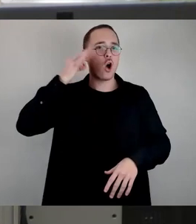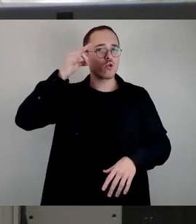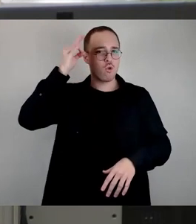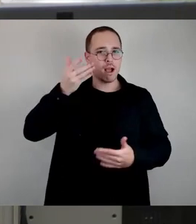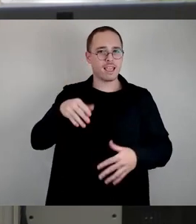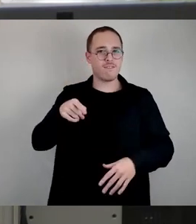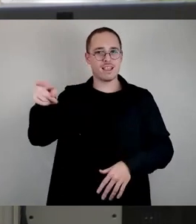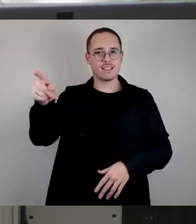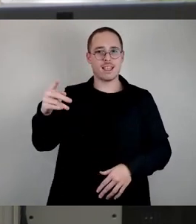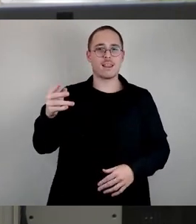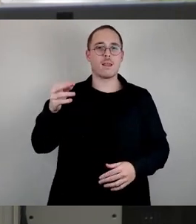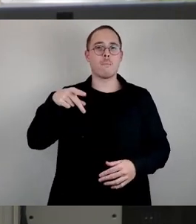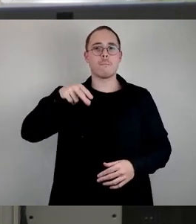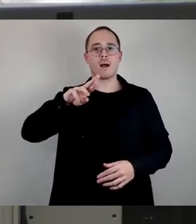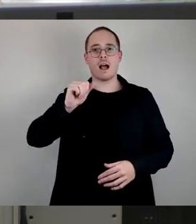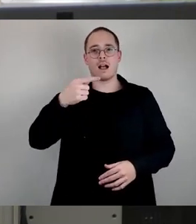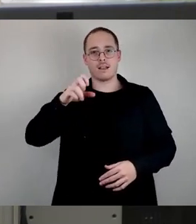und das erlebt hat,